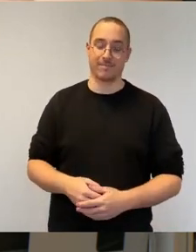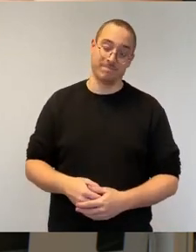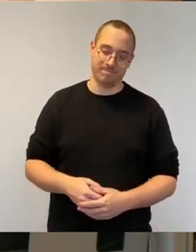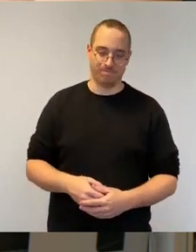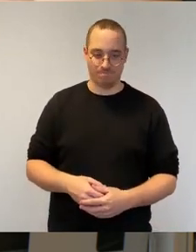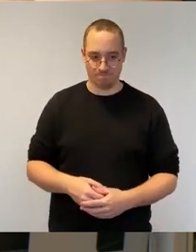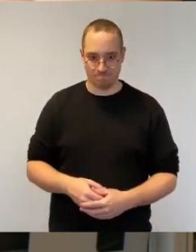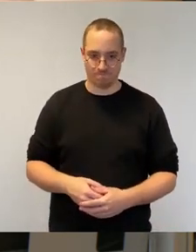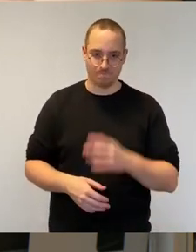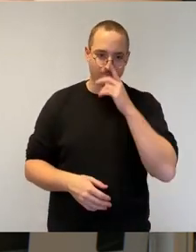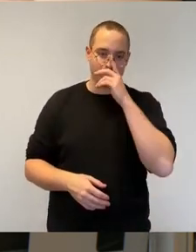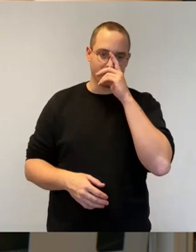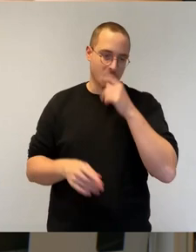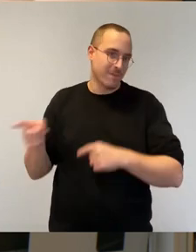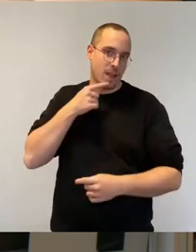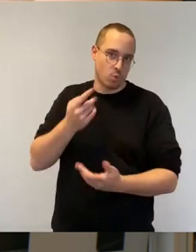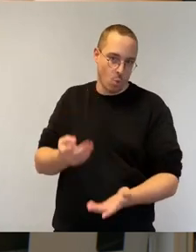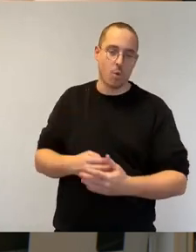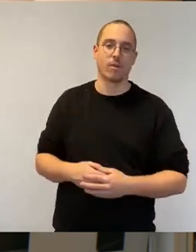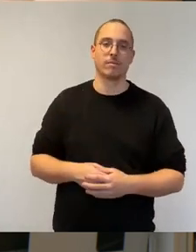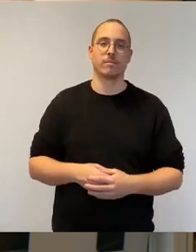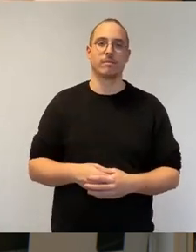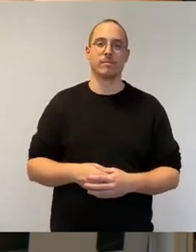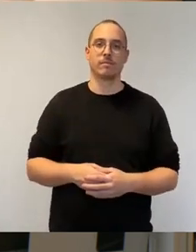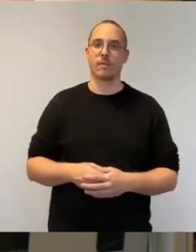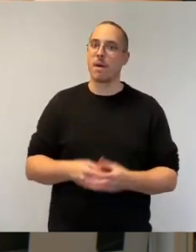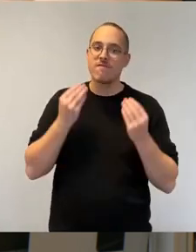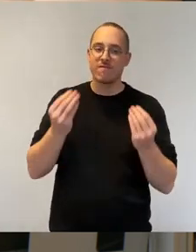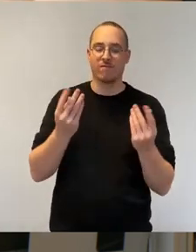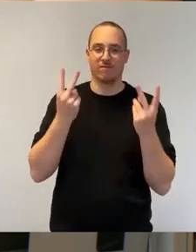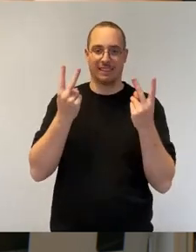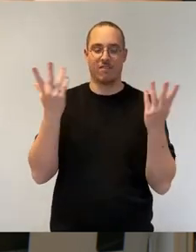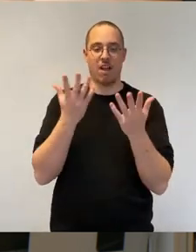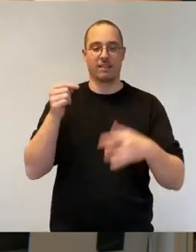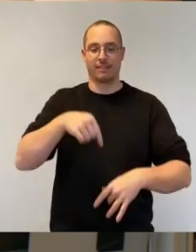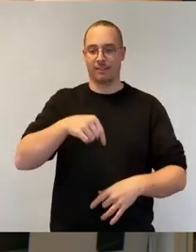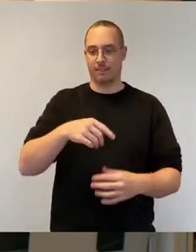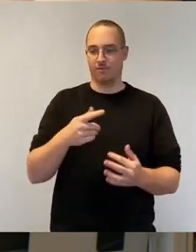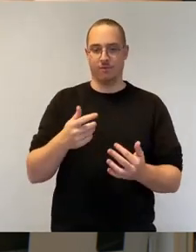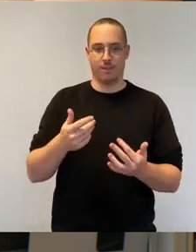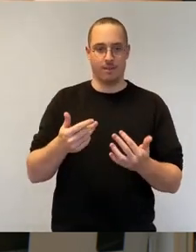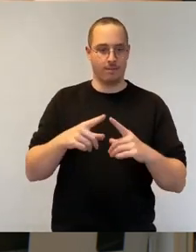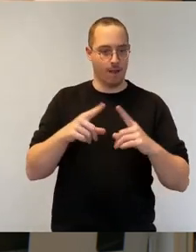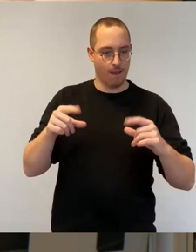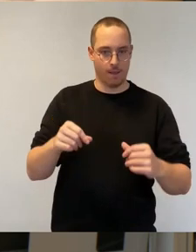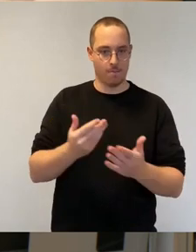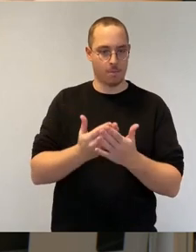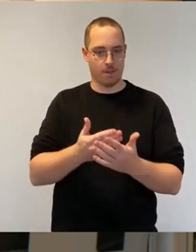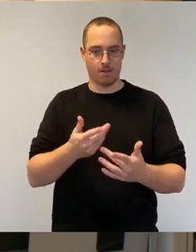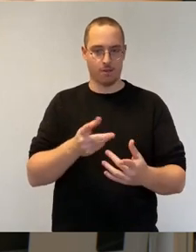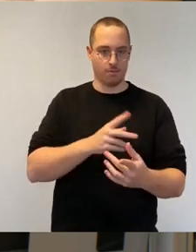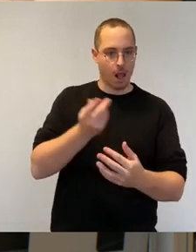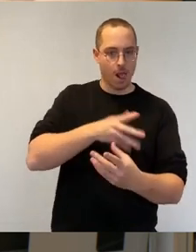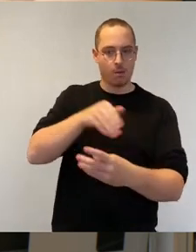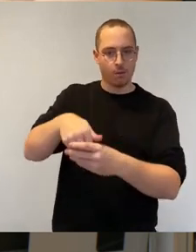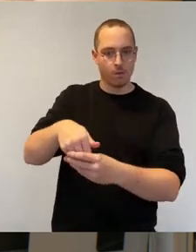an die Geflüchteten ausgereicht werden, abhebbar sind. Denn nicht überall kann man mit Karte bezahlen. Und die Geflüchteten sollen natürlich